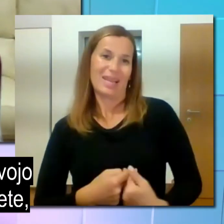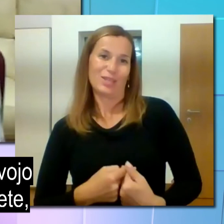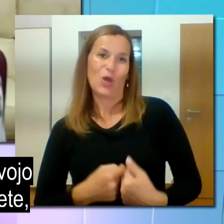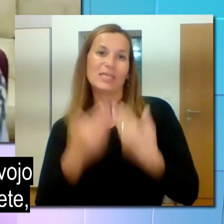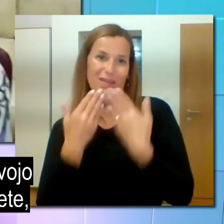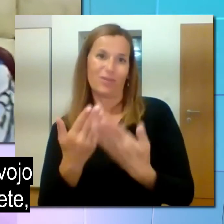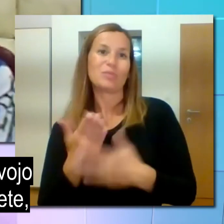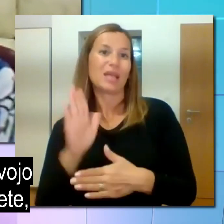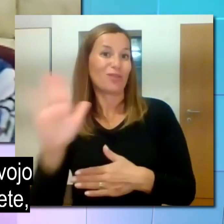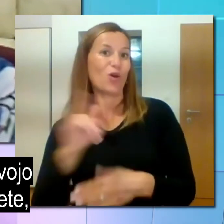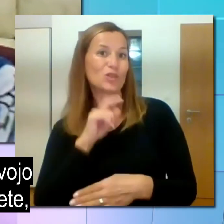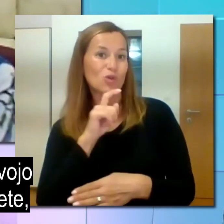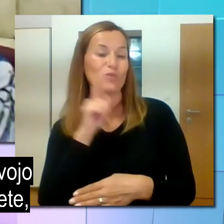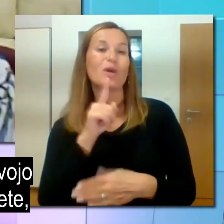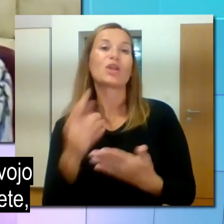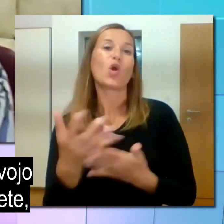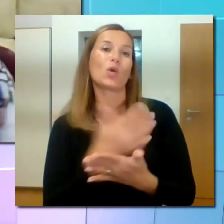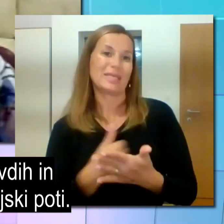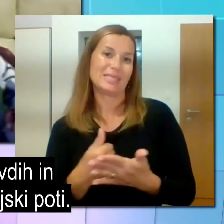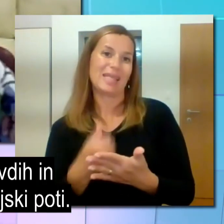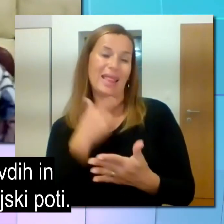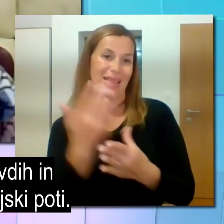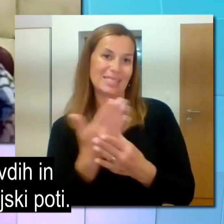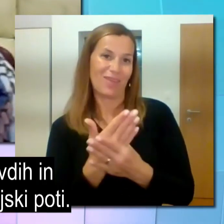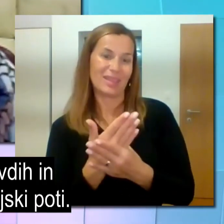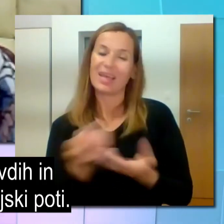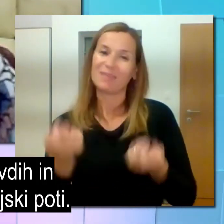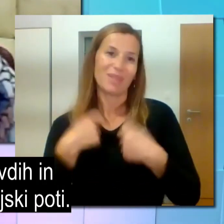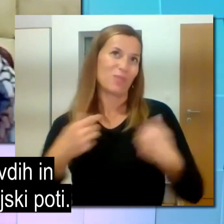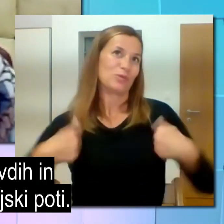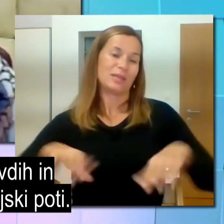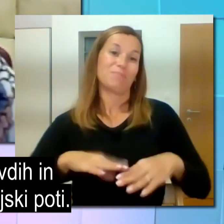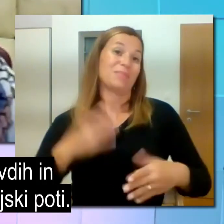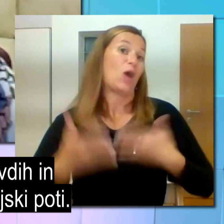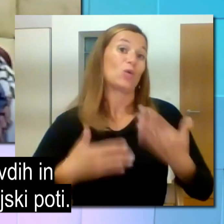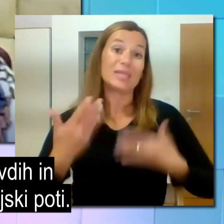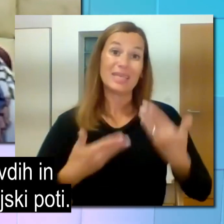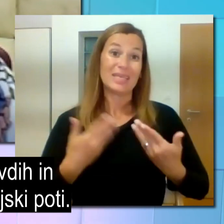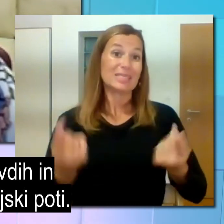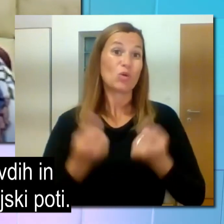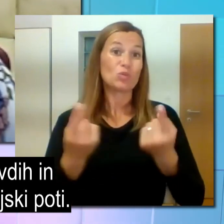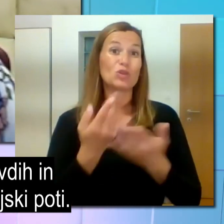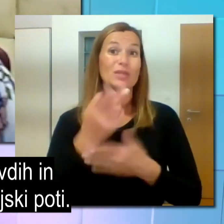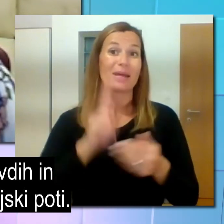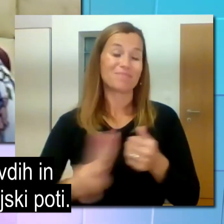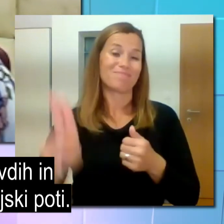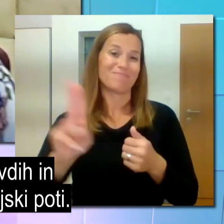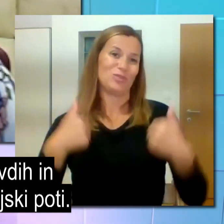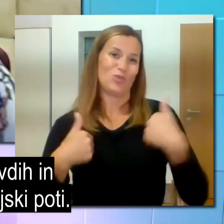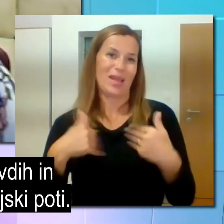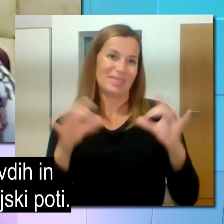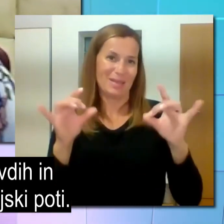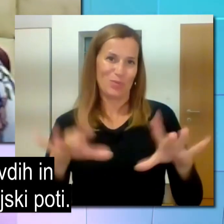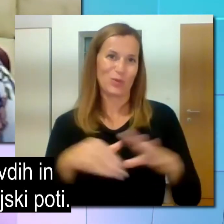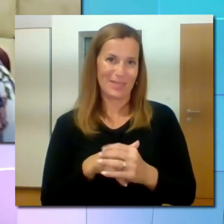zahvaljujem za tvojo zgodbo in koristne nasvete, ki se nam vsem lahko unavdih in spodbudo na nadalni življenski poti.